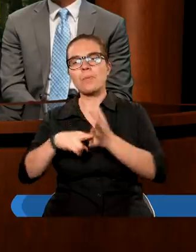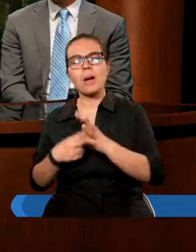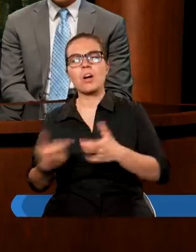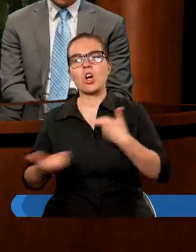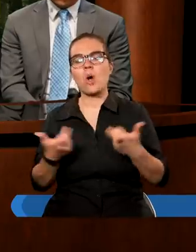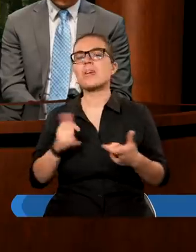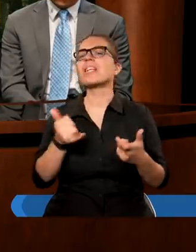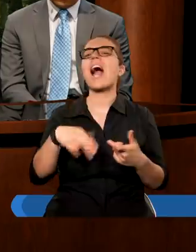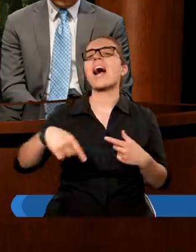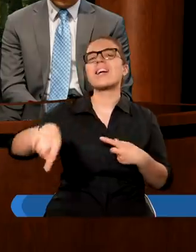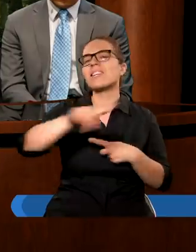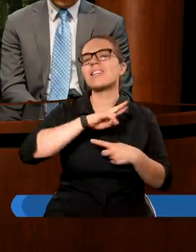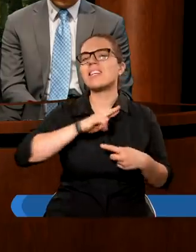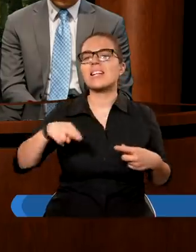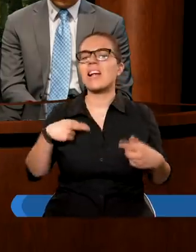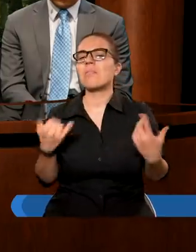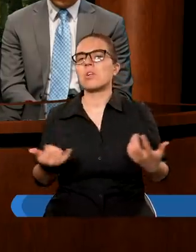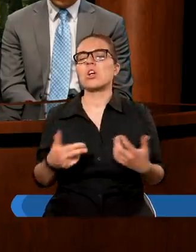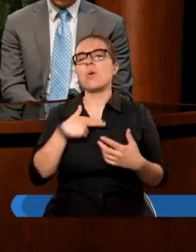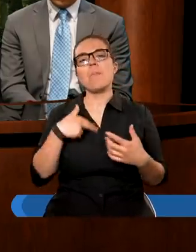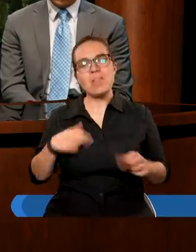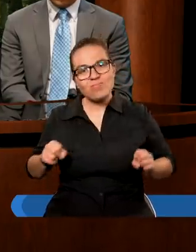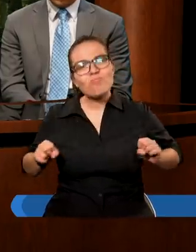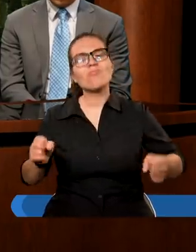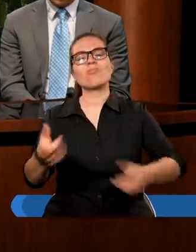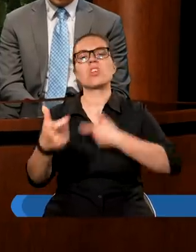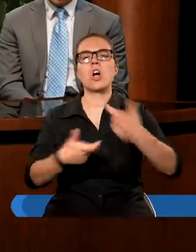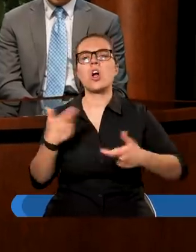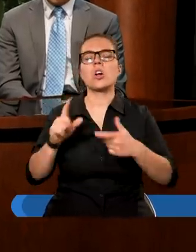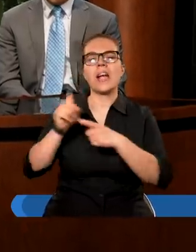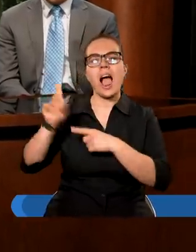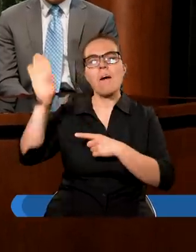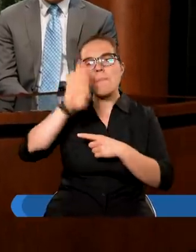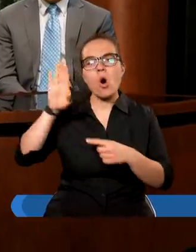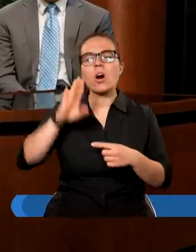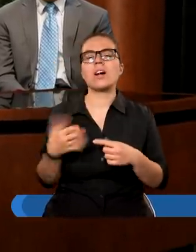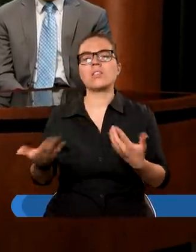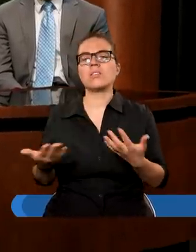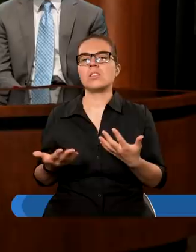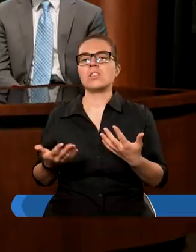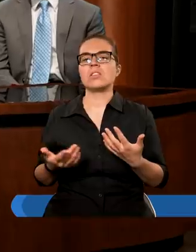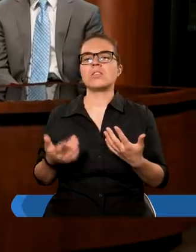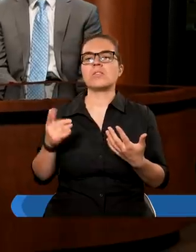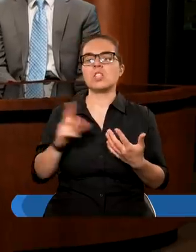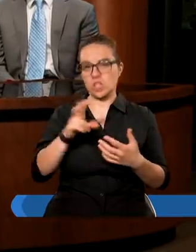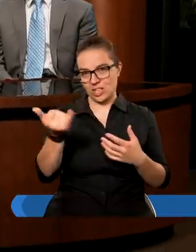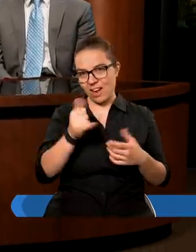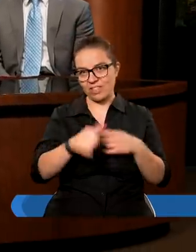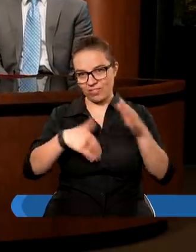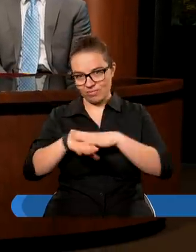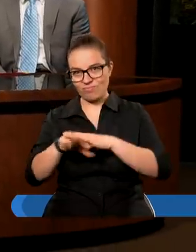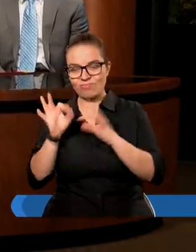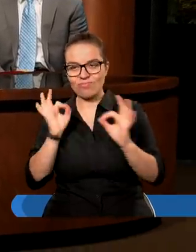Jak to jest z nami, jeżeli jesteśmy czynni i zaangażowani w to, aby coś czynić dla Pana Boga? Czy wszystko udaje się zawsze idealnie?